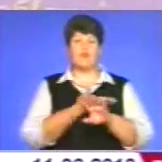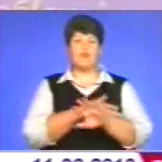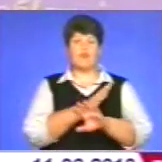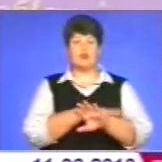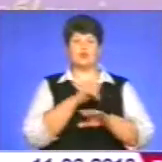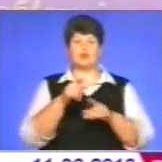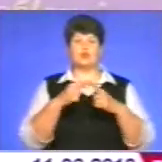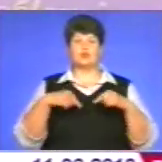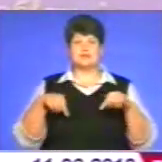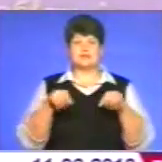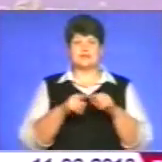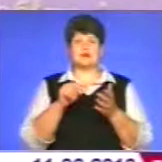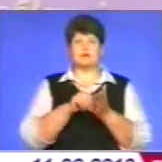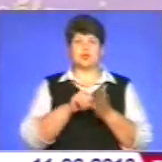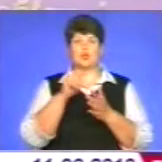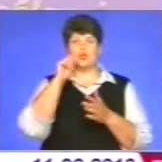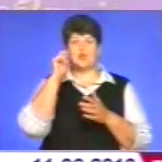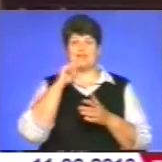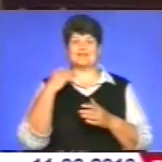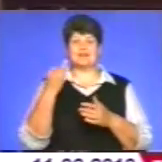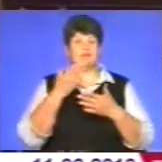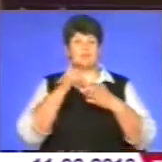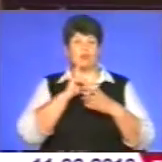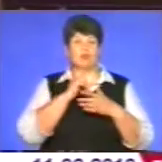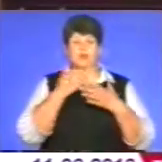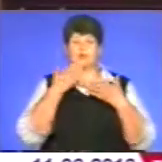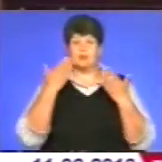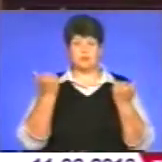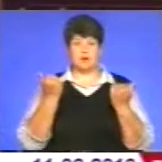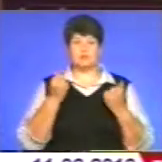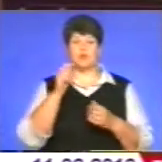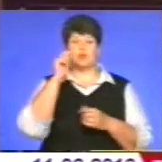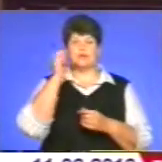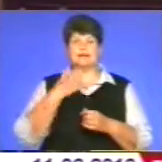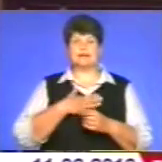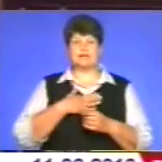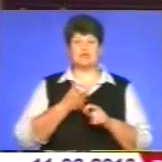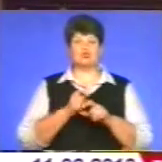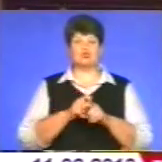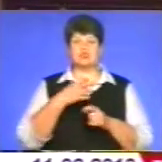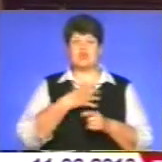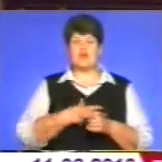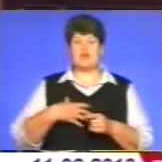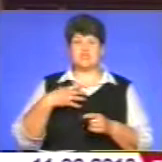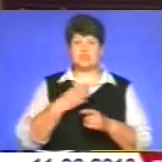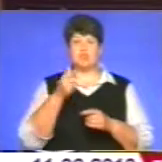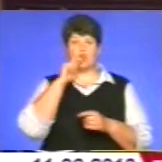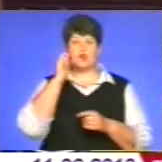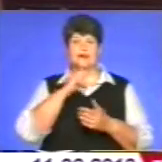представляла українські інтереси, поки немає. Україна для нас дуже важлива, що Україна є